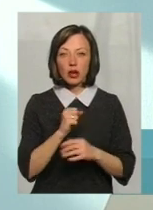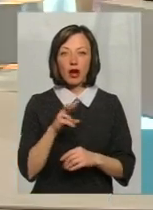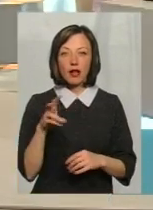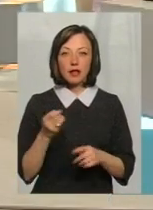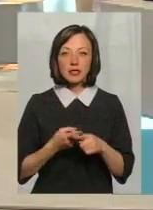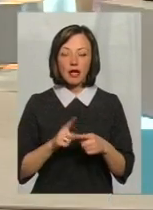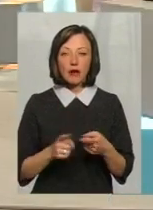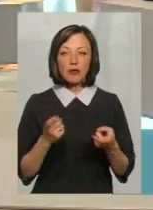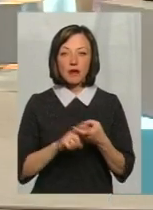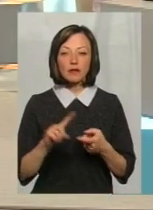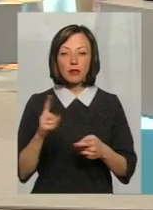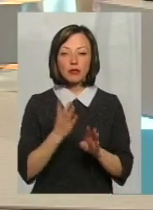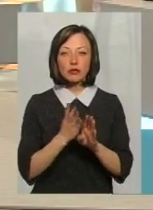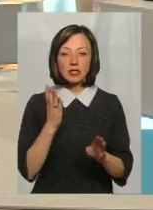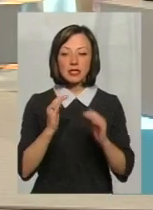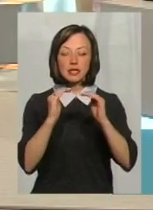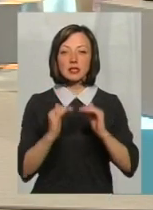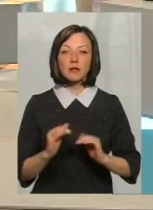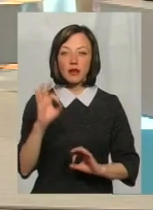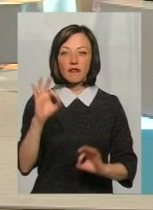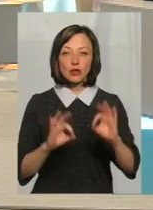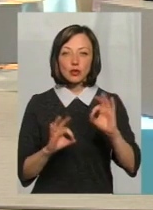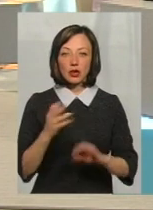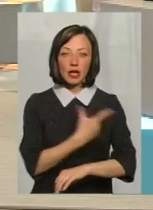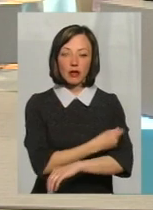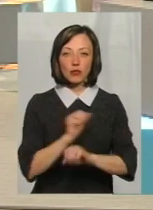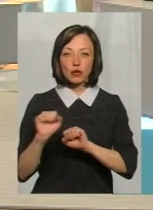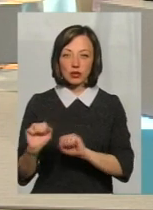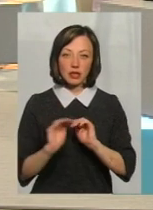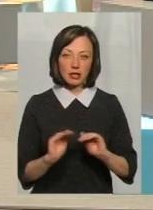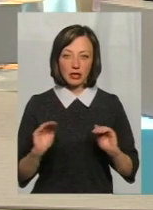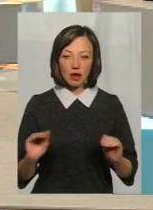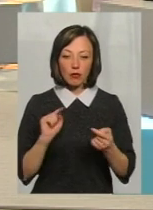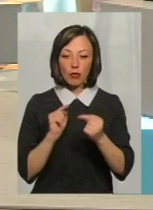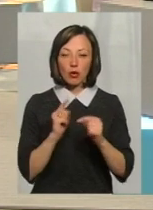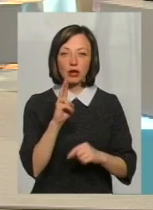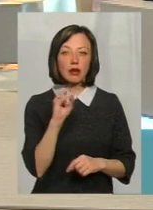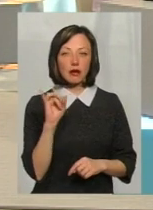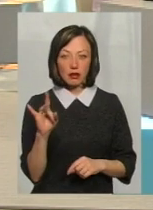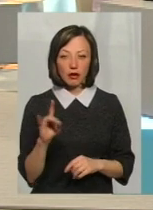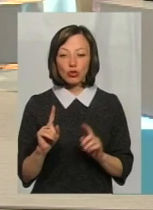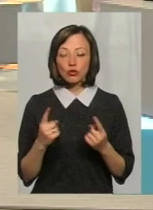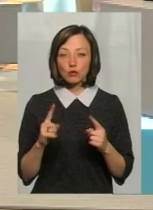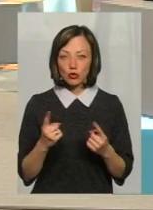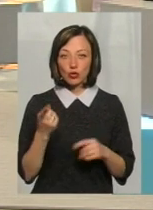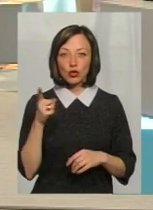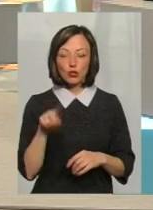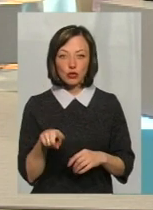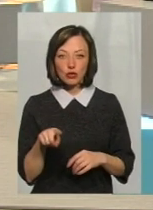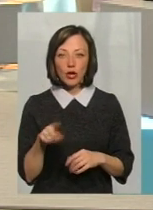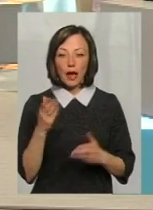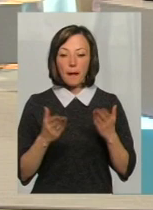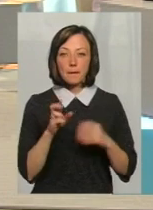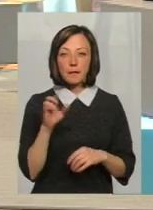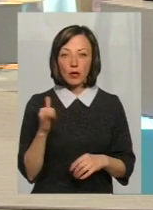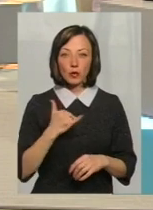пов'язано, в першу чергу, з низьким відсотком охоплення дітей імунізації проти кору. Чому? Тому що, якби